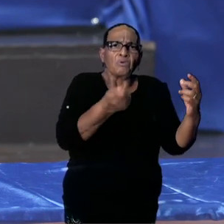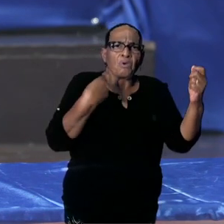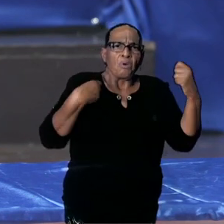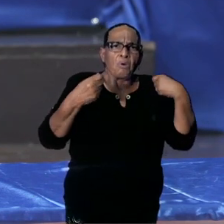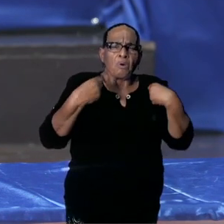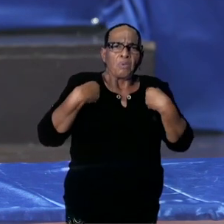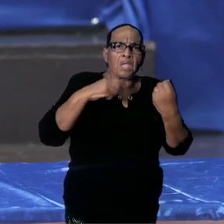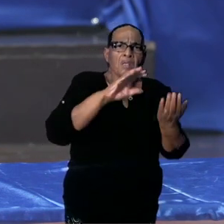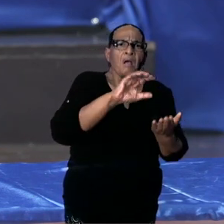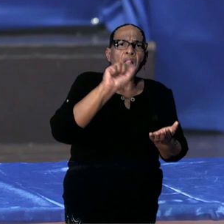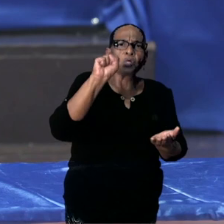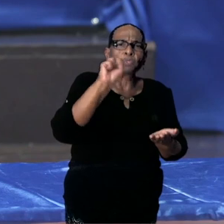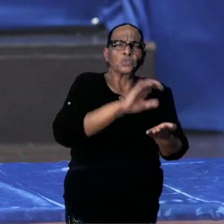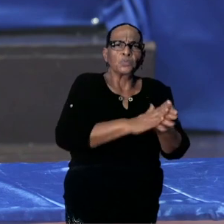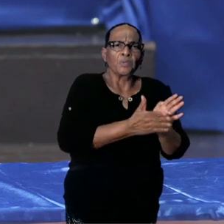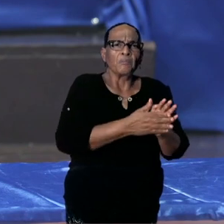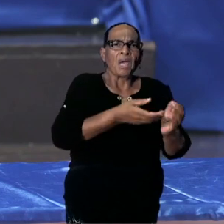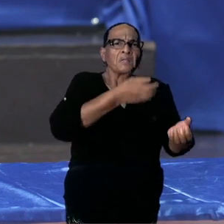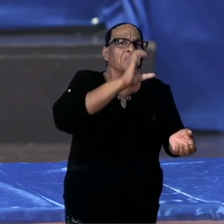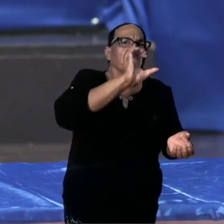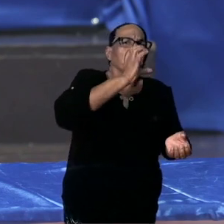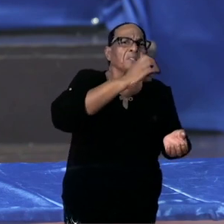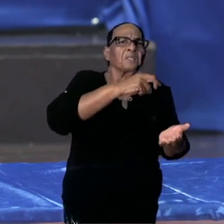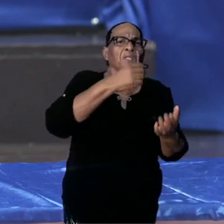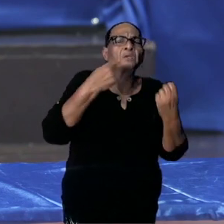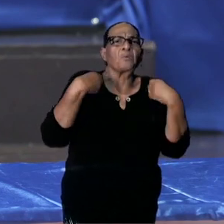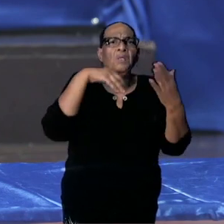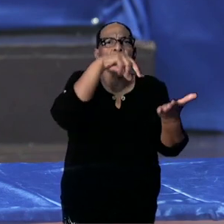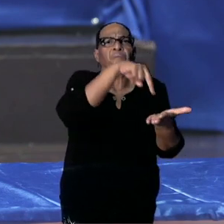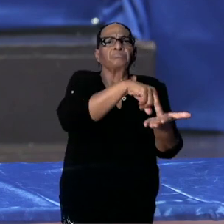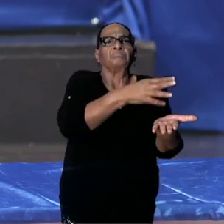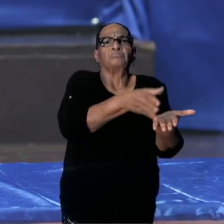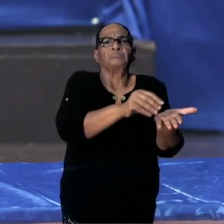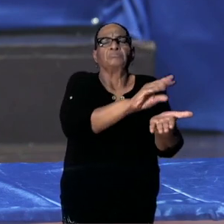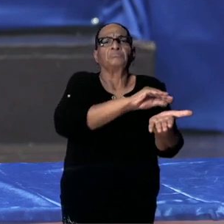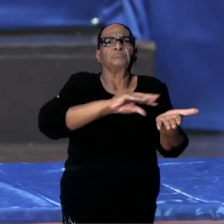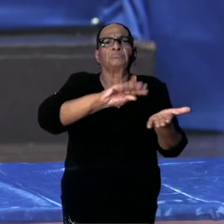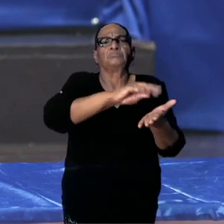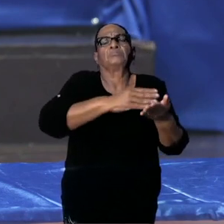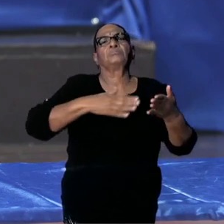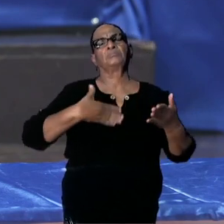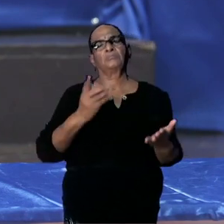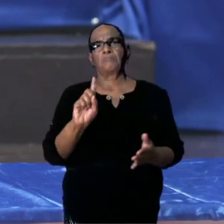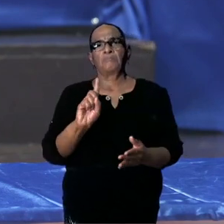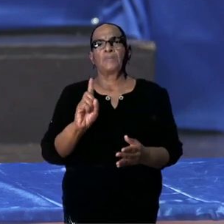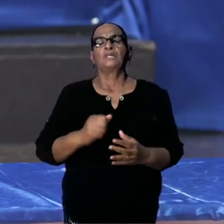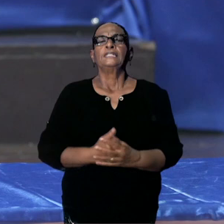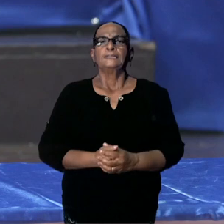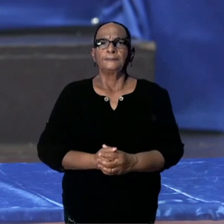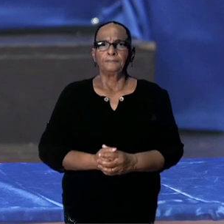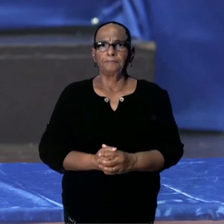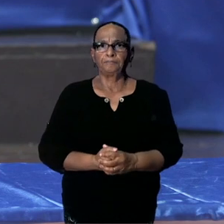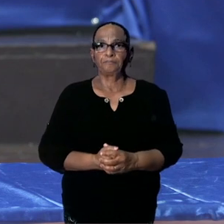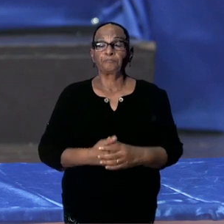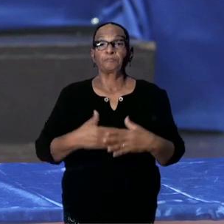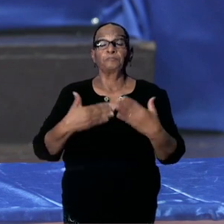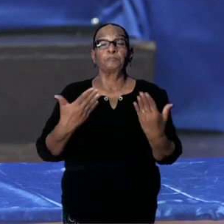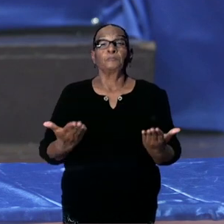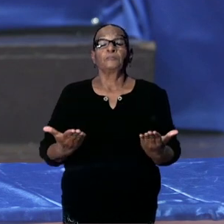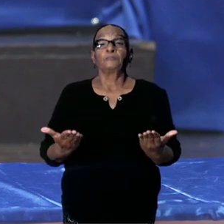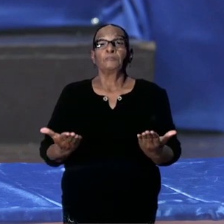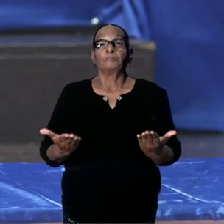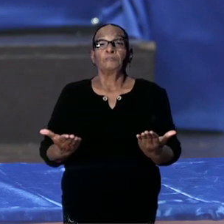leidt tot besmettingen. Nog steeds geldt dat er zoveel